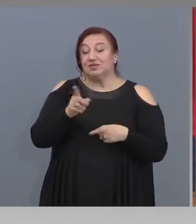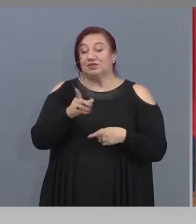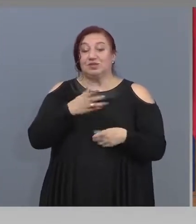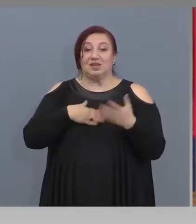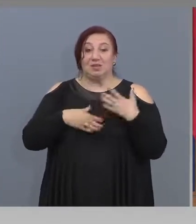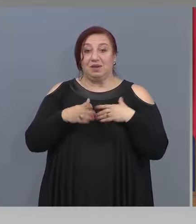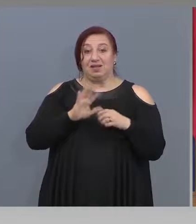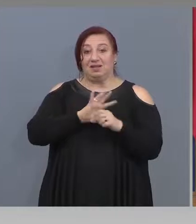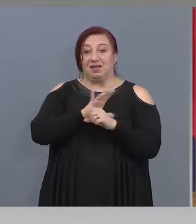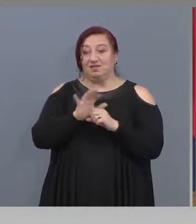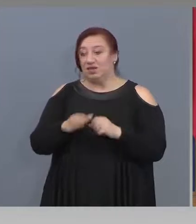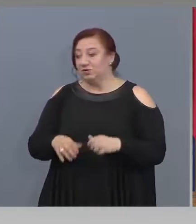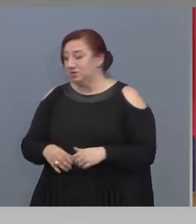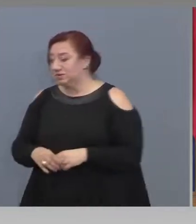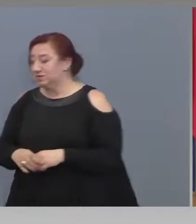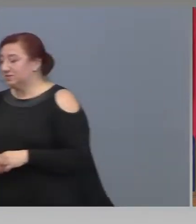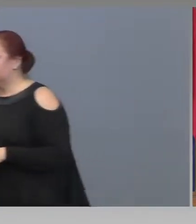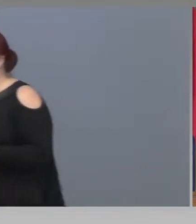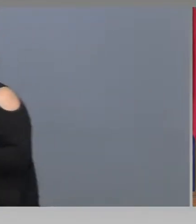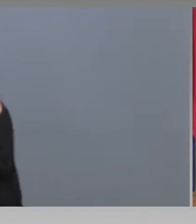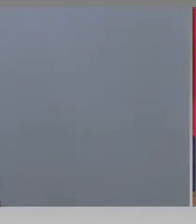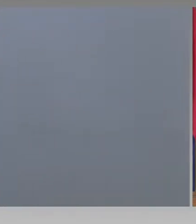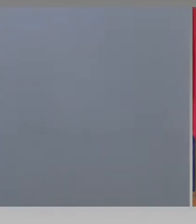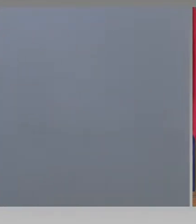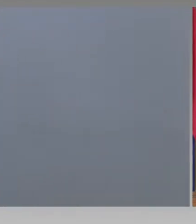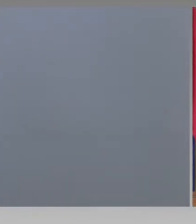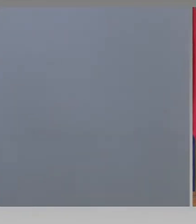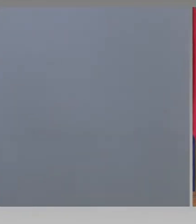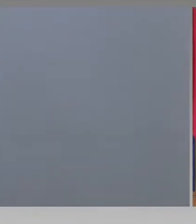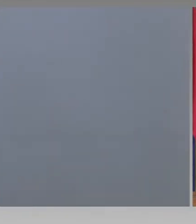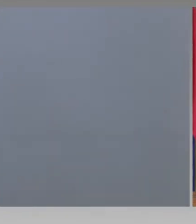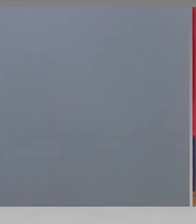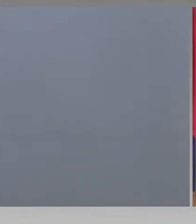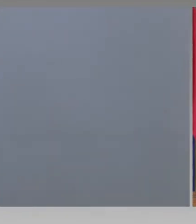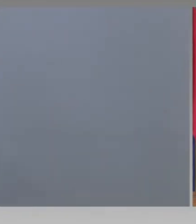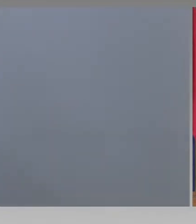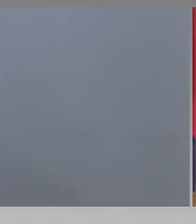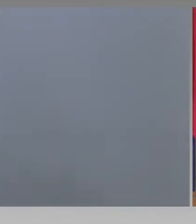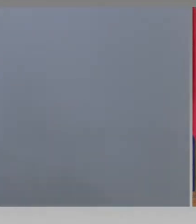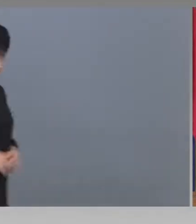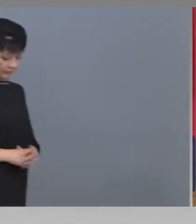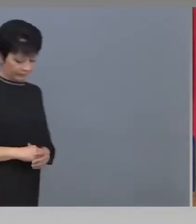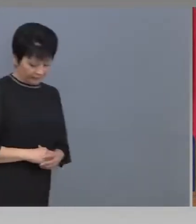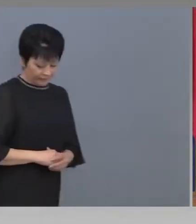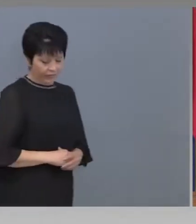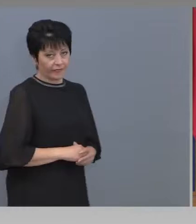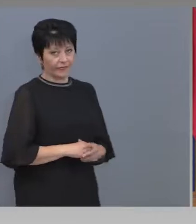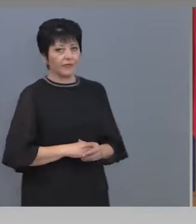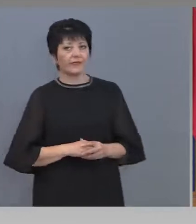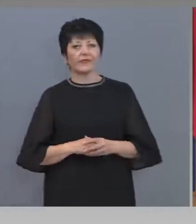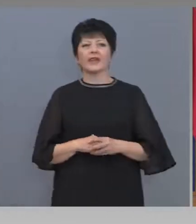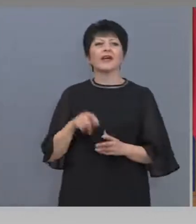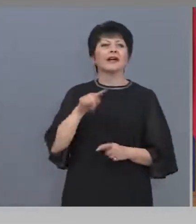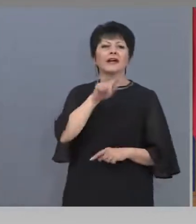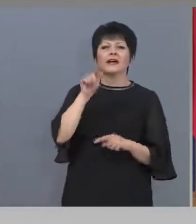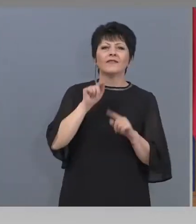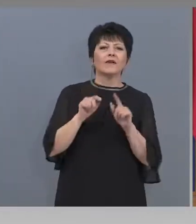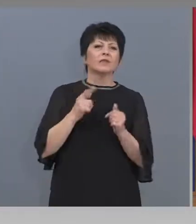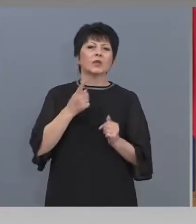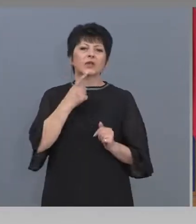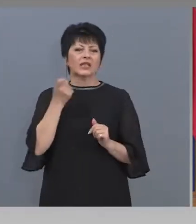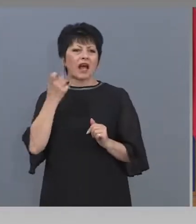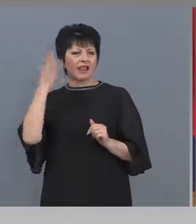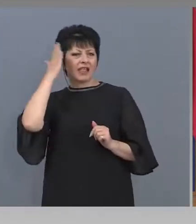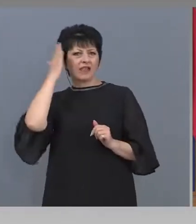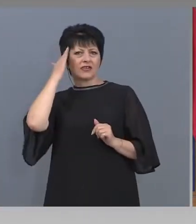вирус. Извинете, държавата ще продължи ли да дотира билетите, част от цената на билетите,